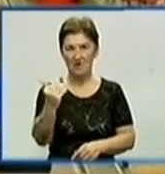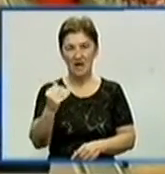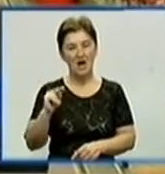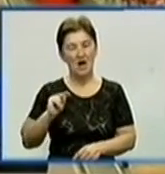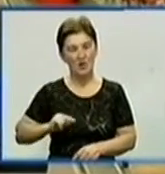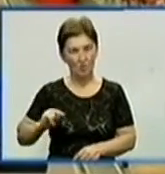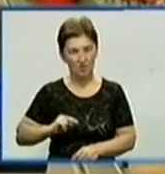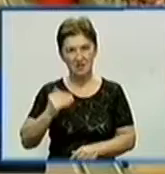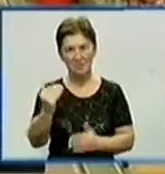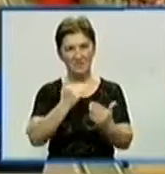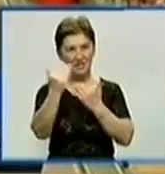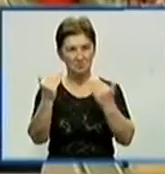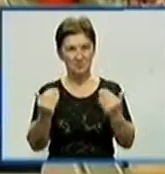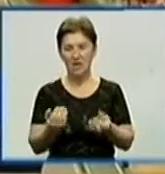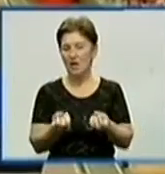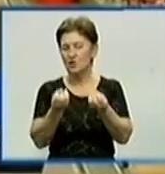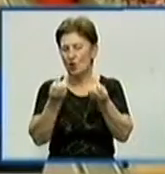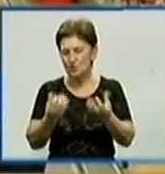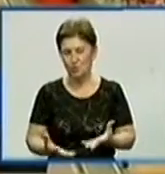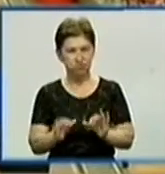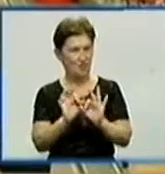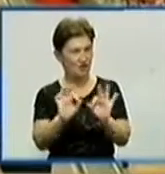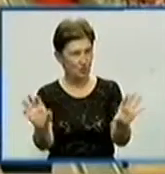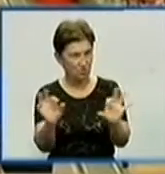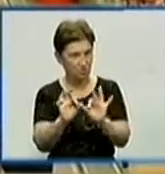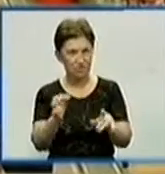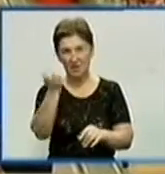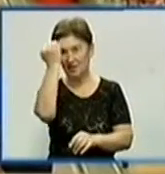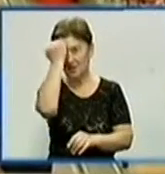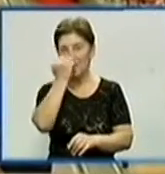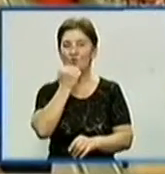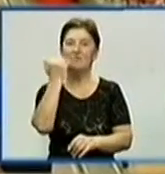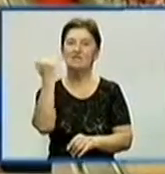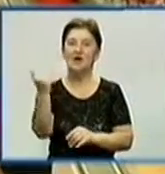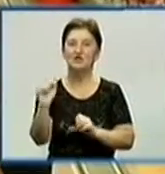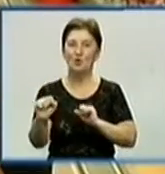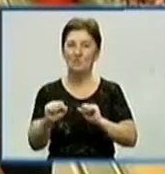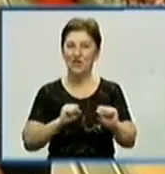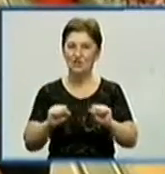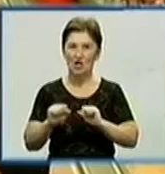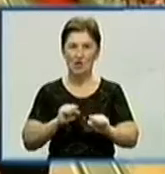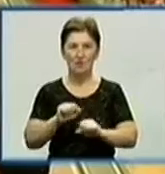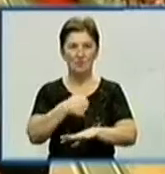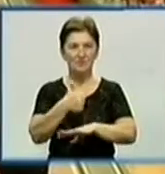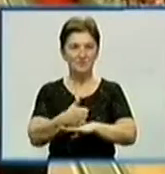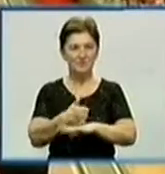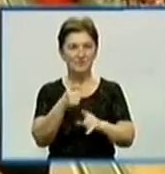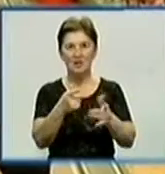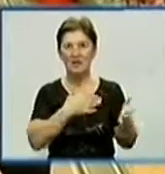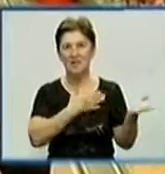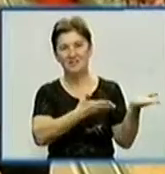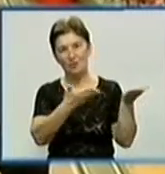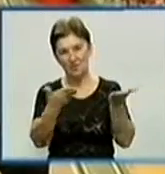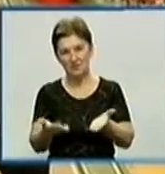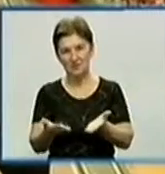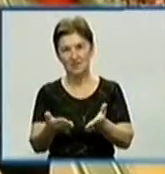цікаву, доступну розповідь. Дякуємо вашому начальнику управління Федорчуку Віктору Васильовичу за те, що нас запросили і